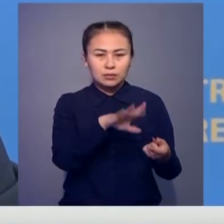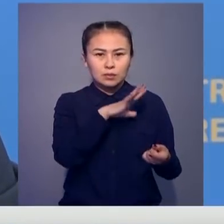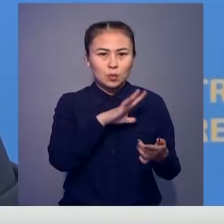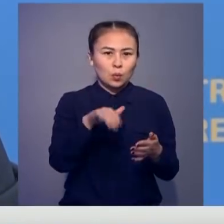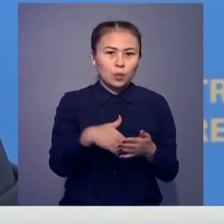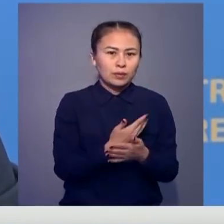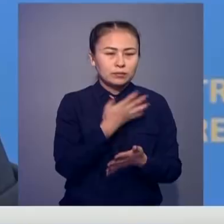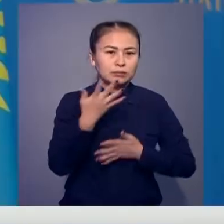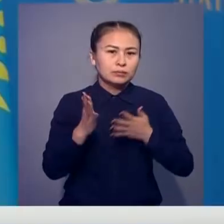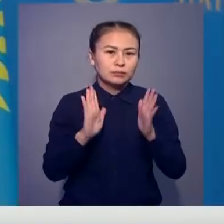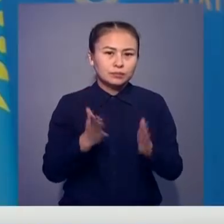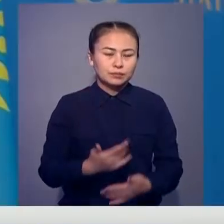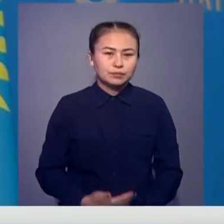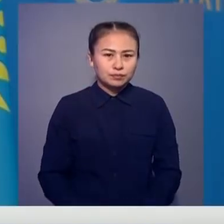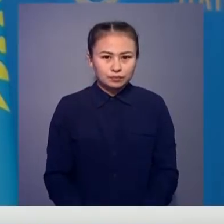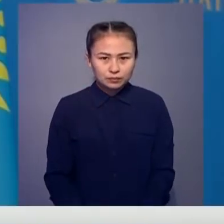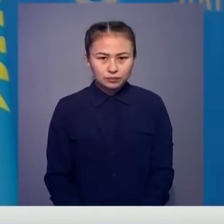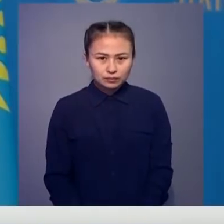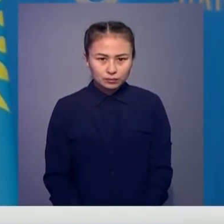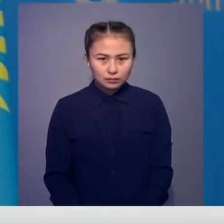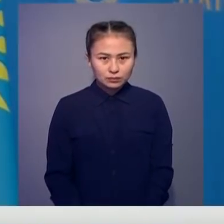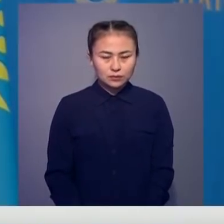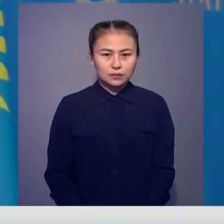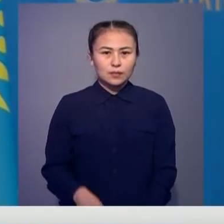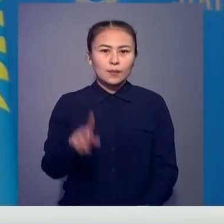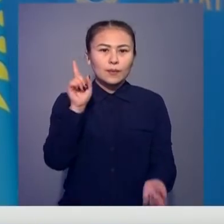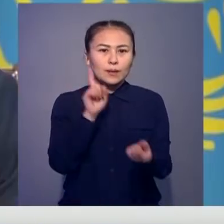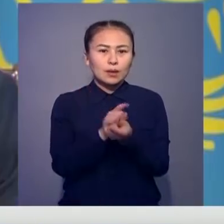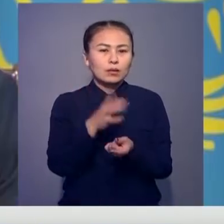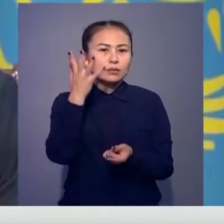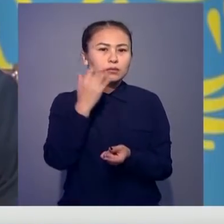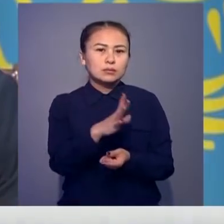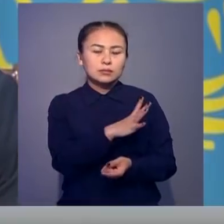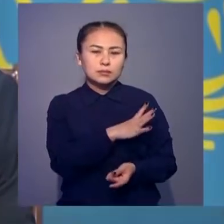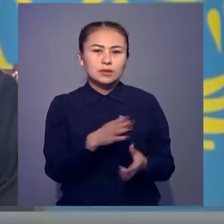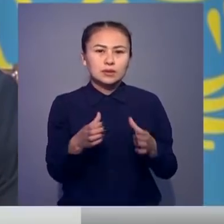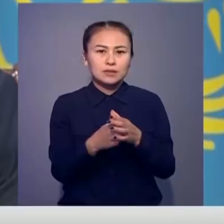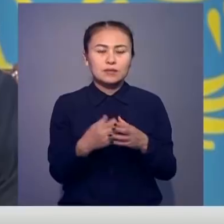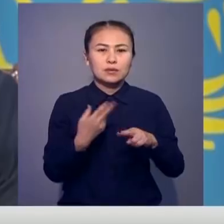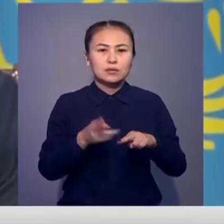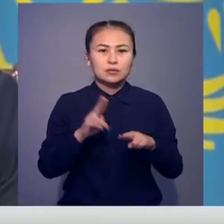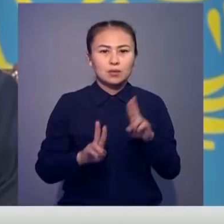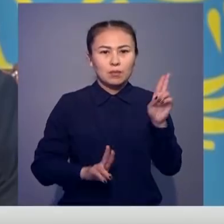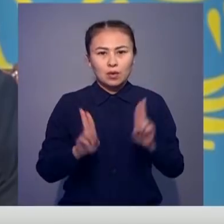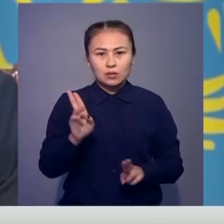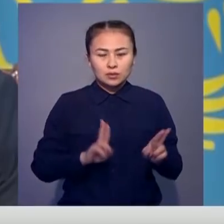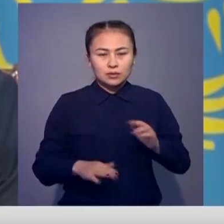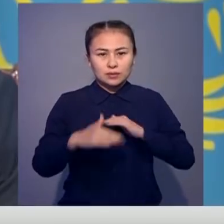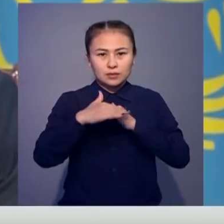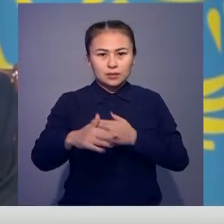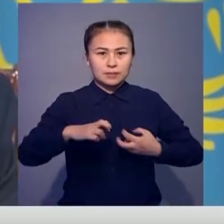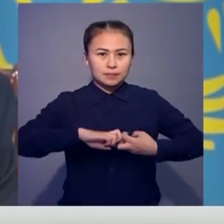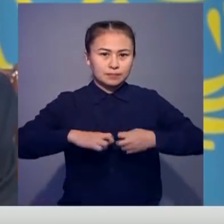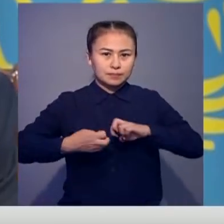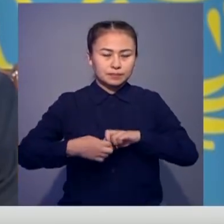серпін береттеген ойдамын. Бұл кездесу барысында біз еуразиялық интеграциялық процестердің сұртқы сайысаттағы мәселелеріне